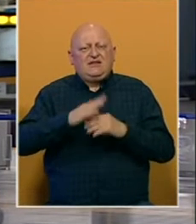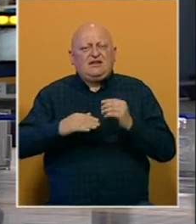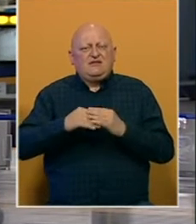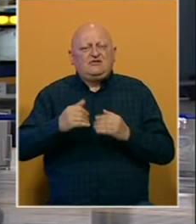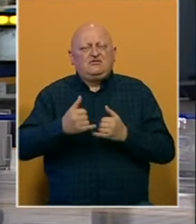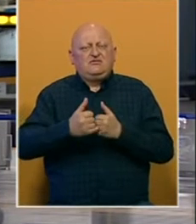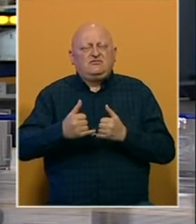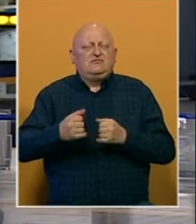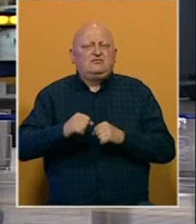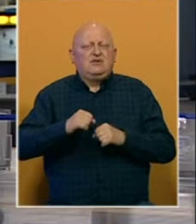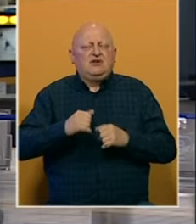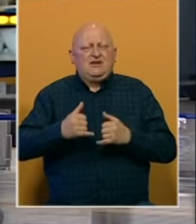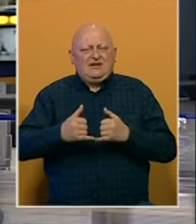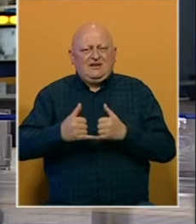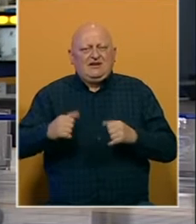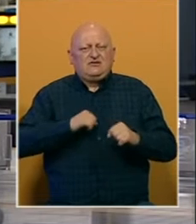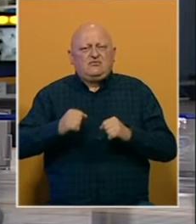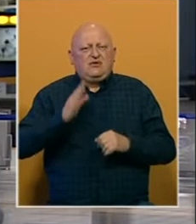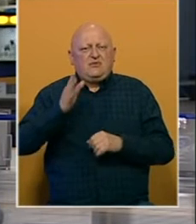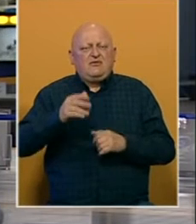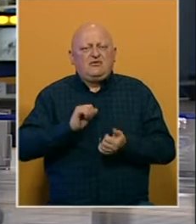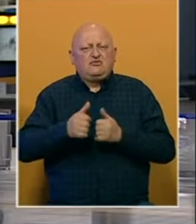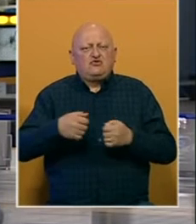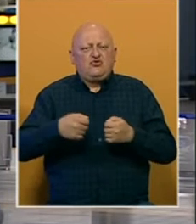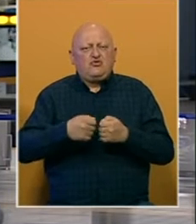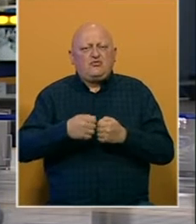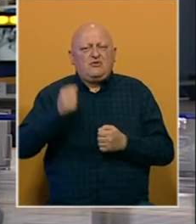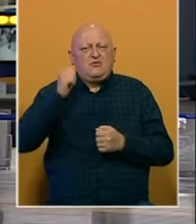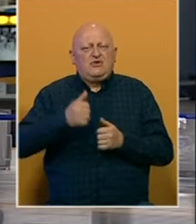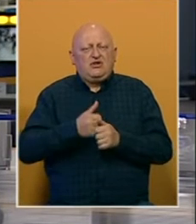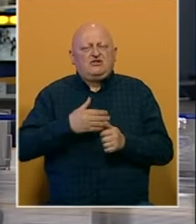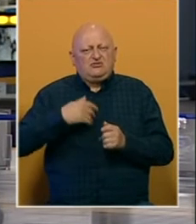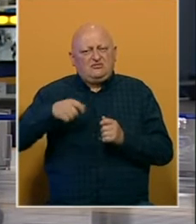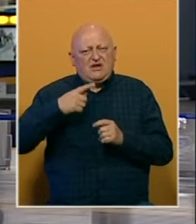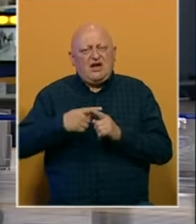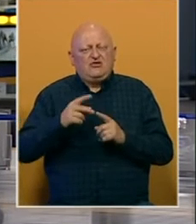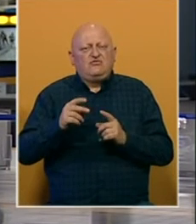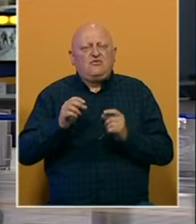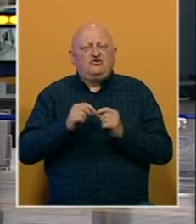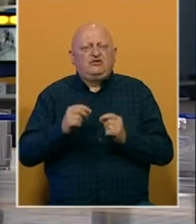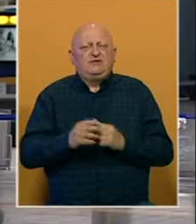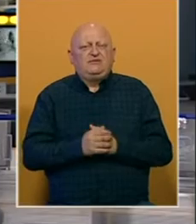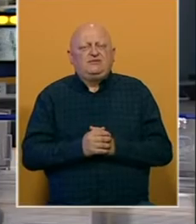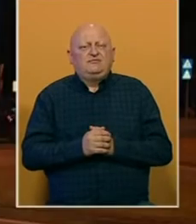Nezadovoljni su odnosom gradske uprave prema ovom sportskom klubu. Protest je pratio naš Harun Bošnjak.